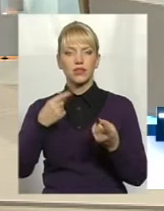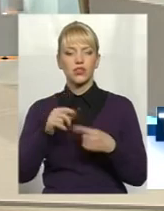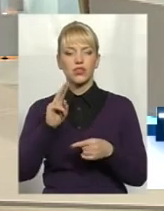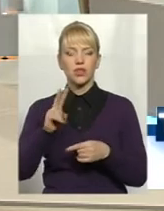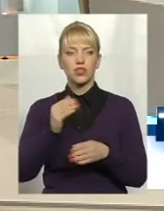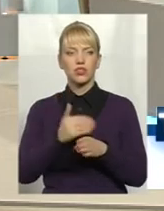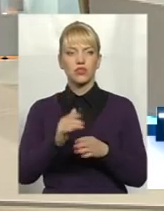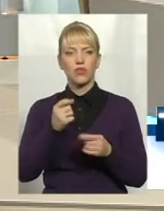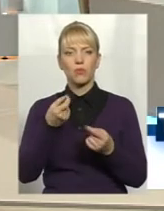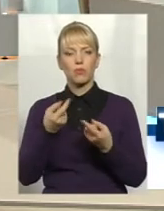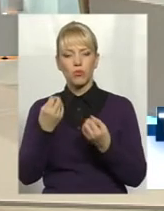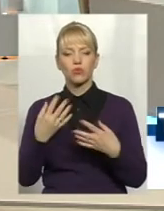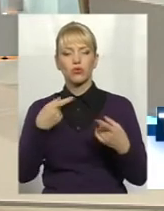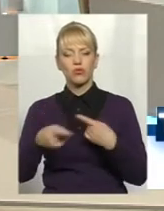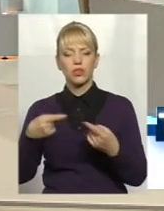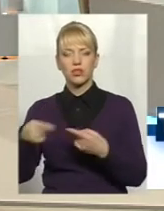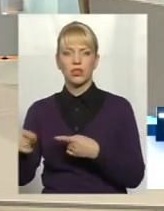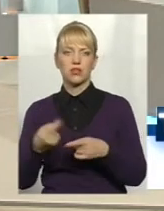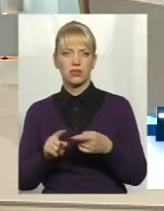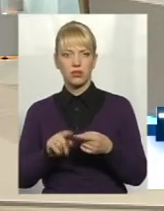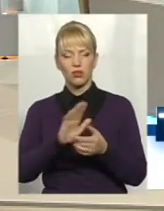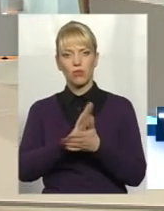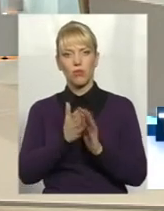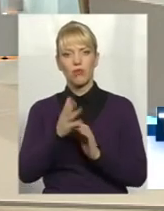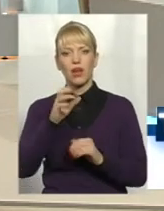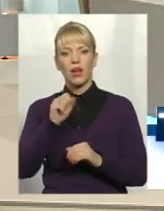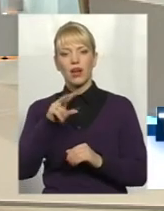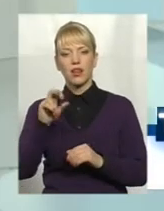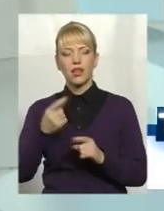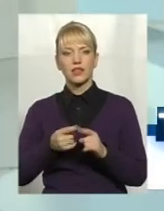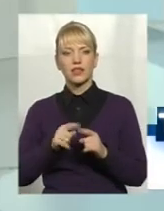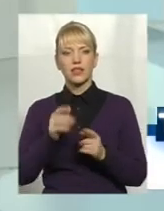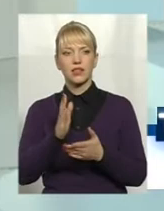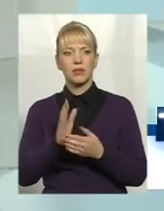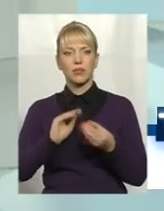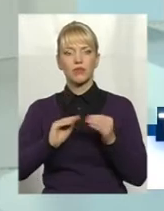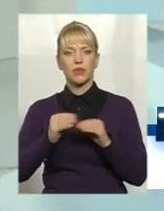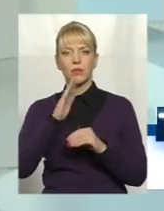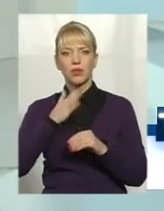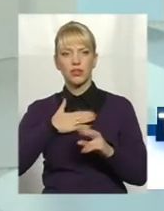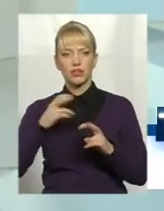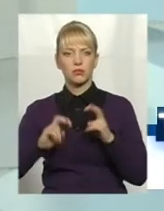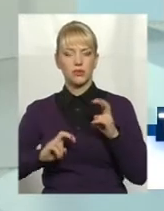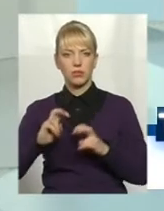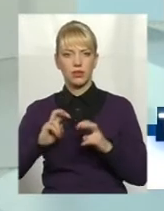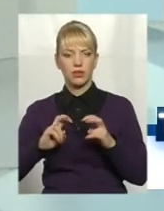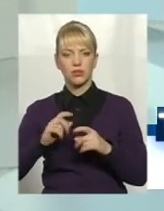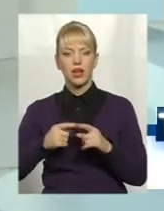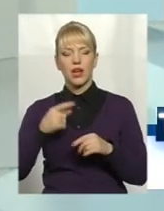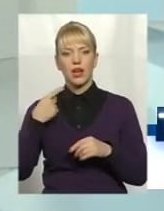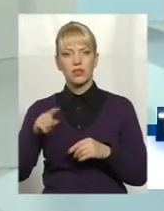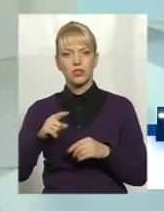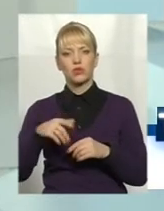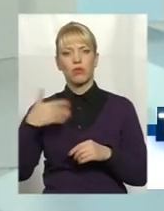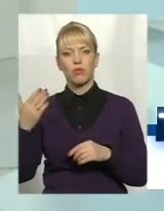частково відрізняються ці умови, але це є і проблема наших підприєзд. З іншого боку, це